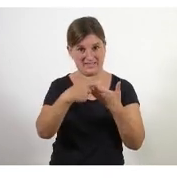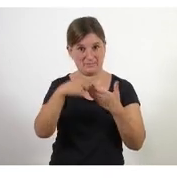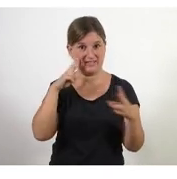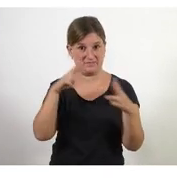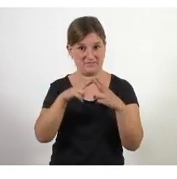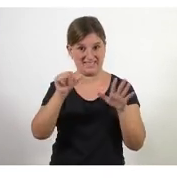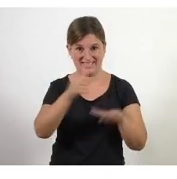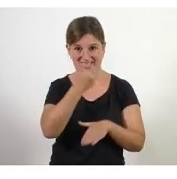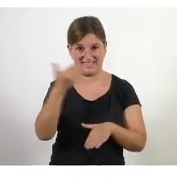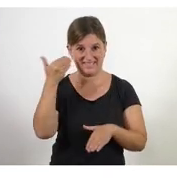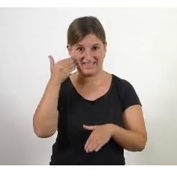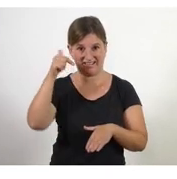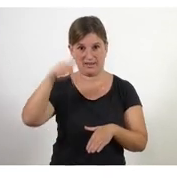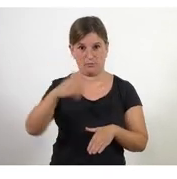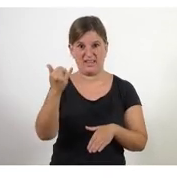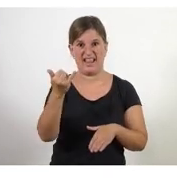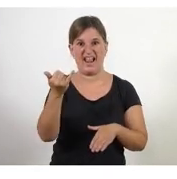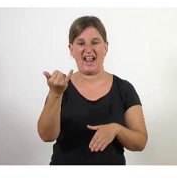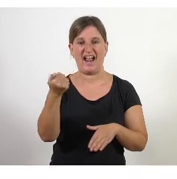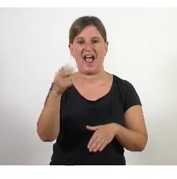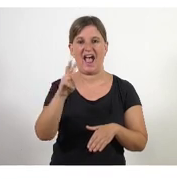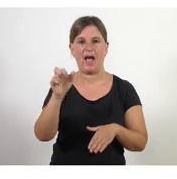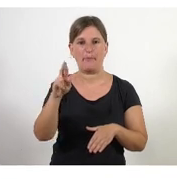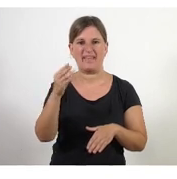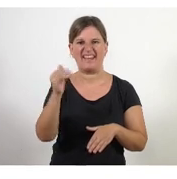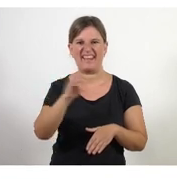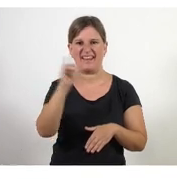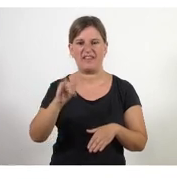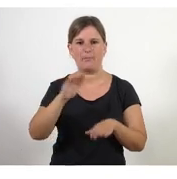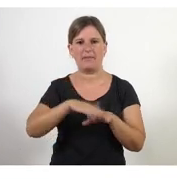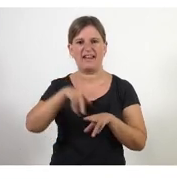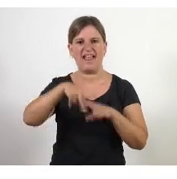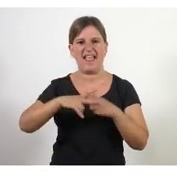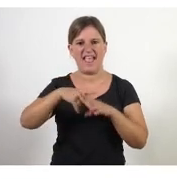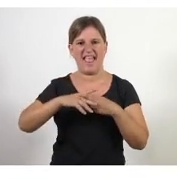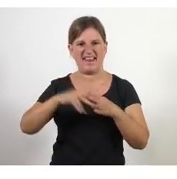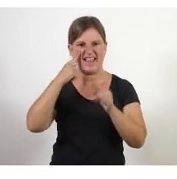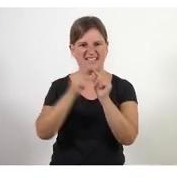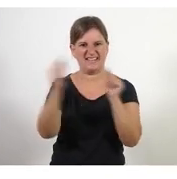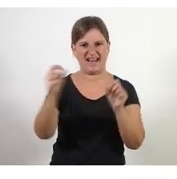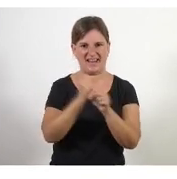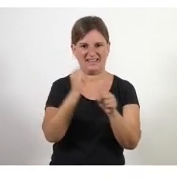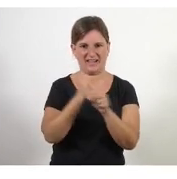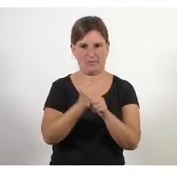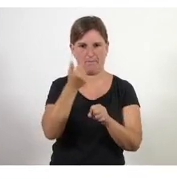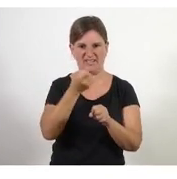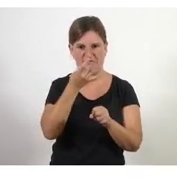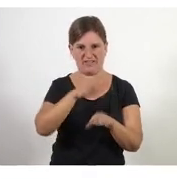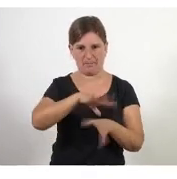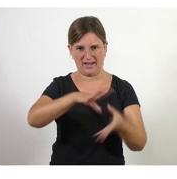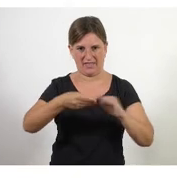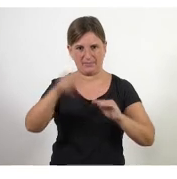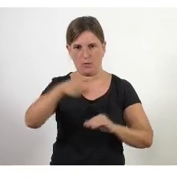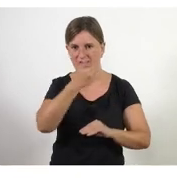veiem a les 6 de la tarda amb en Javier Quílez per conèixer les eines de teletreball de més fàcil implementació recordeu